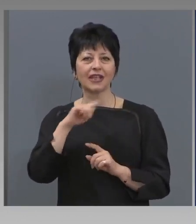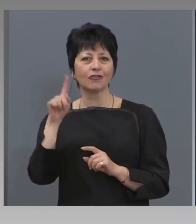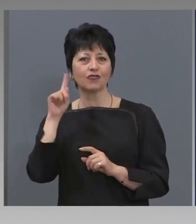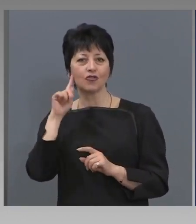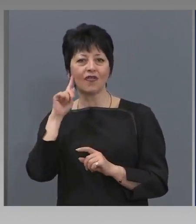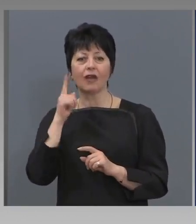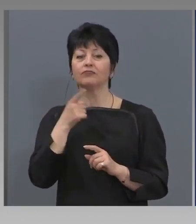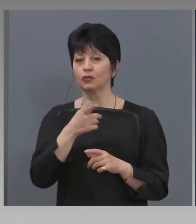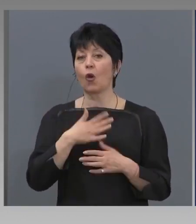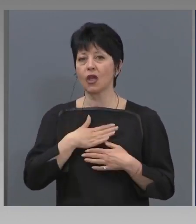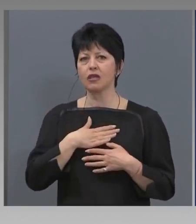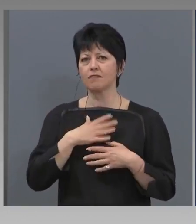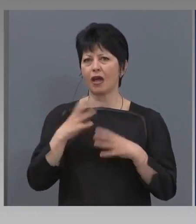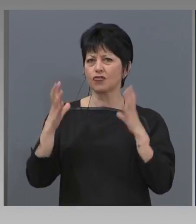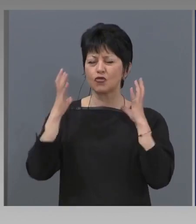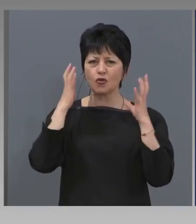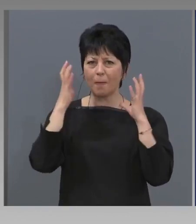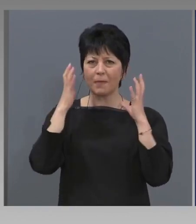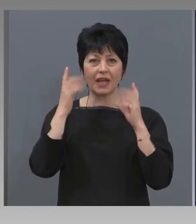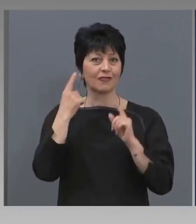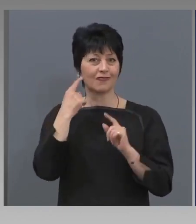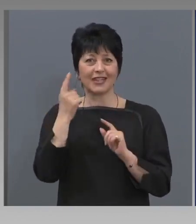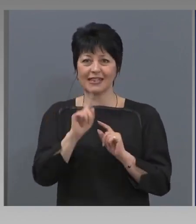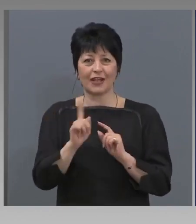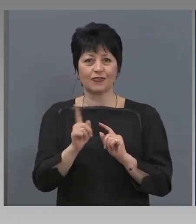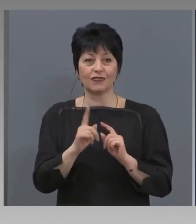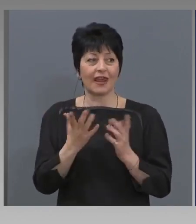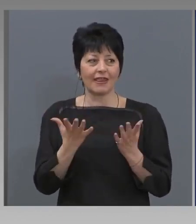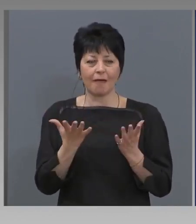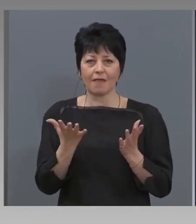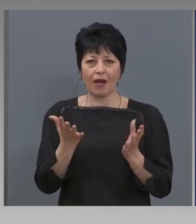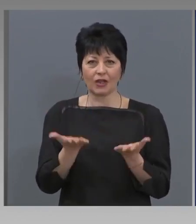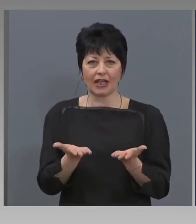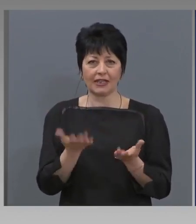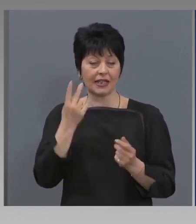А той със сигурност има шум. Но не се чува, няма откъде да се чуе.